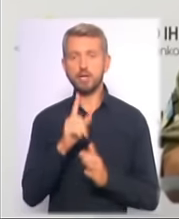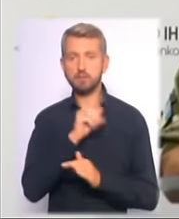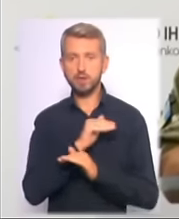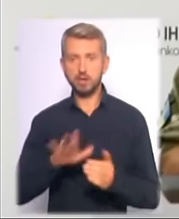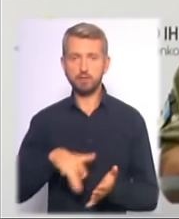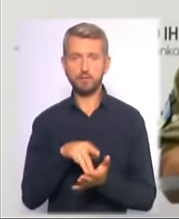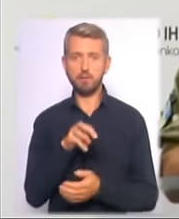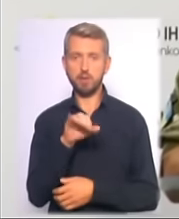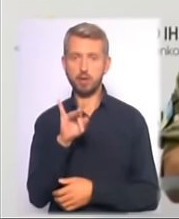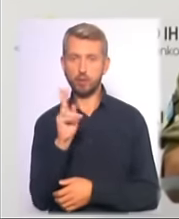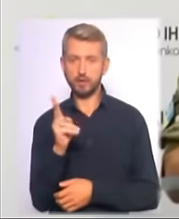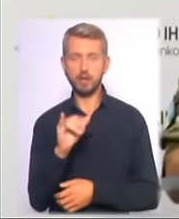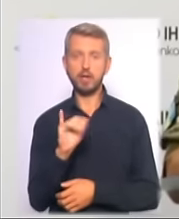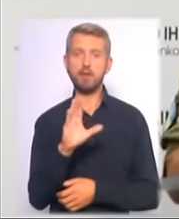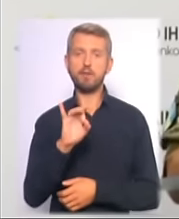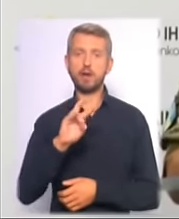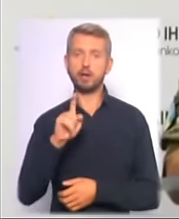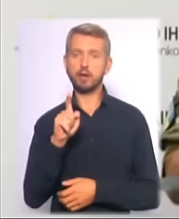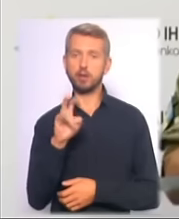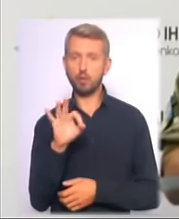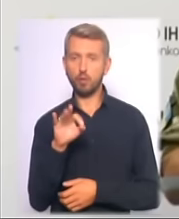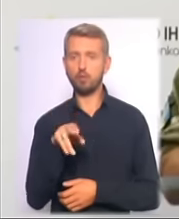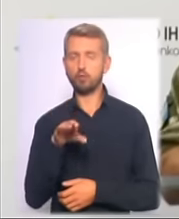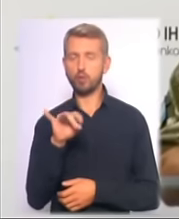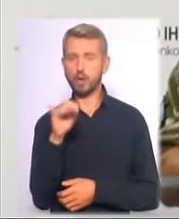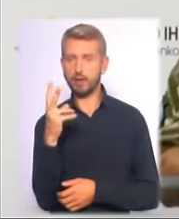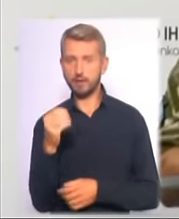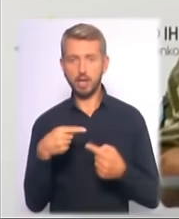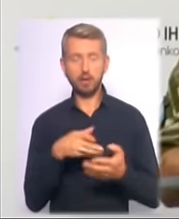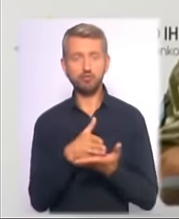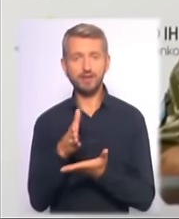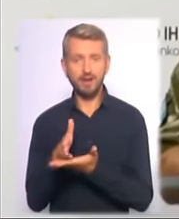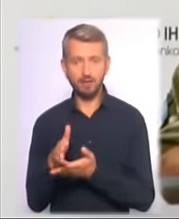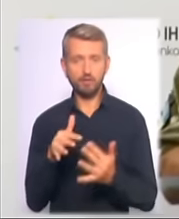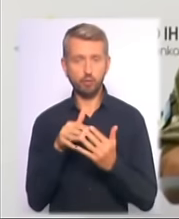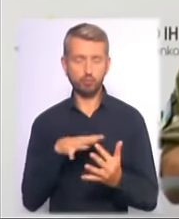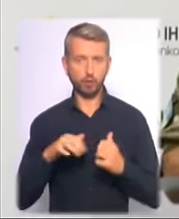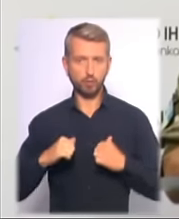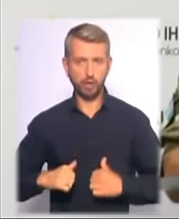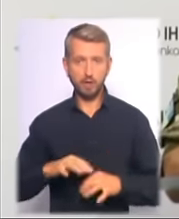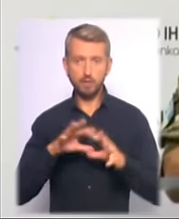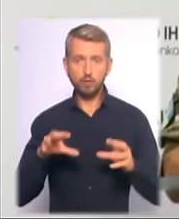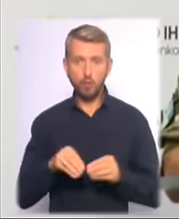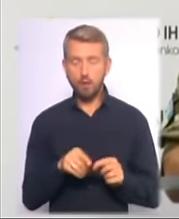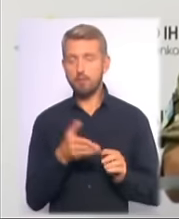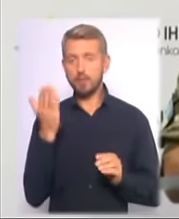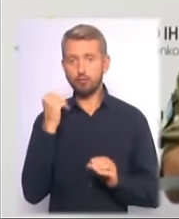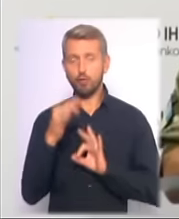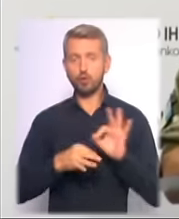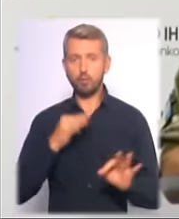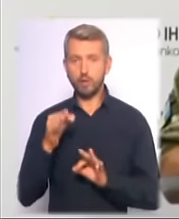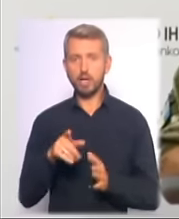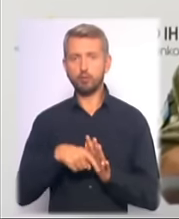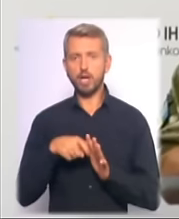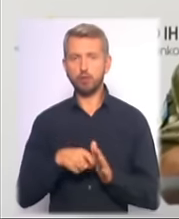Майорську та Верхньоторецькому. На інших ділянках фронту було спокійно. Всього минулої доби на Донецькому напрямку